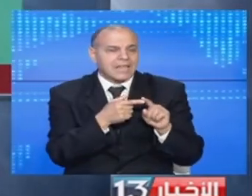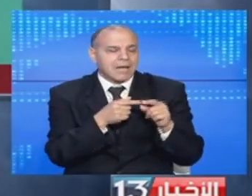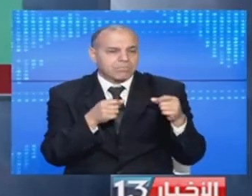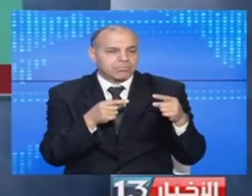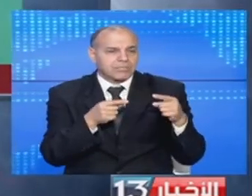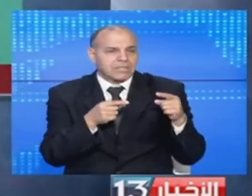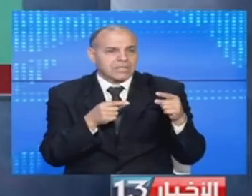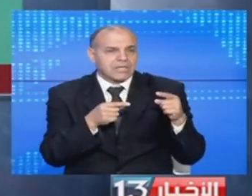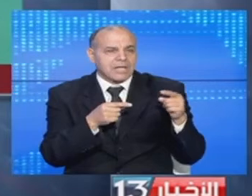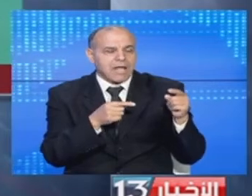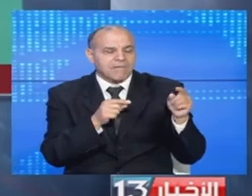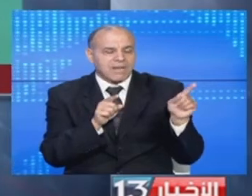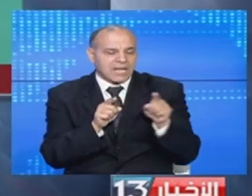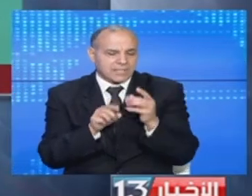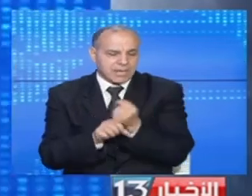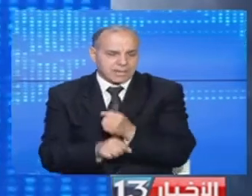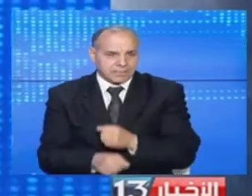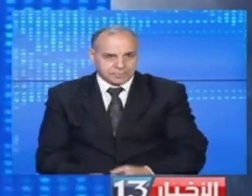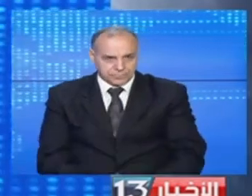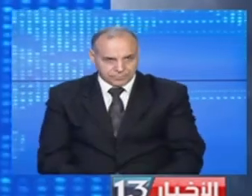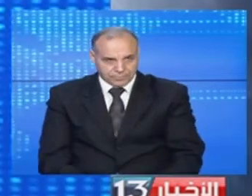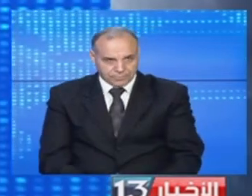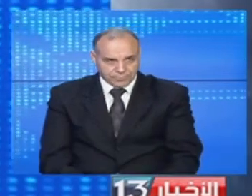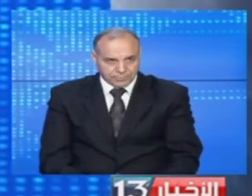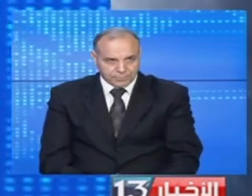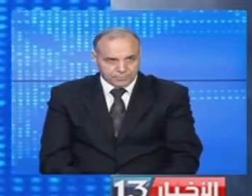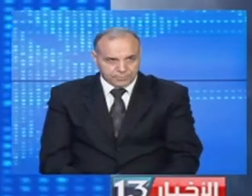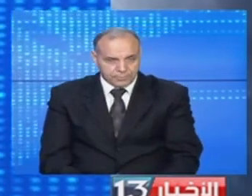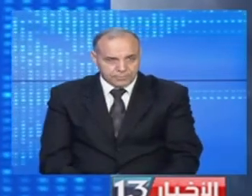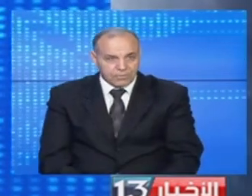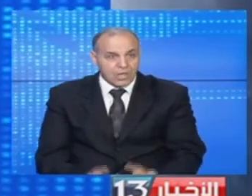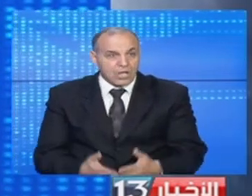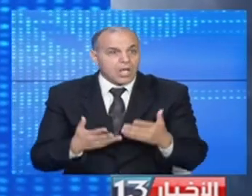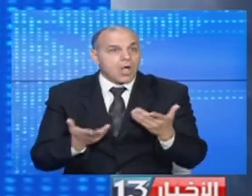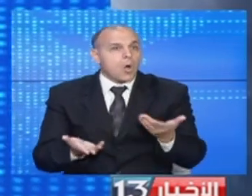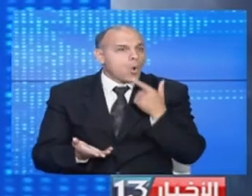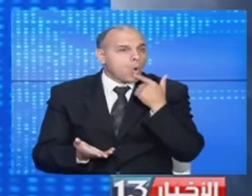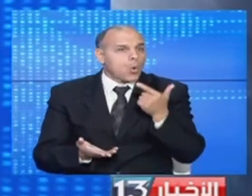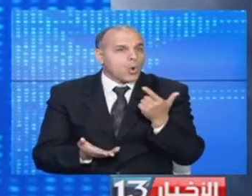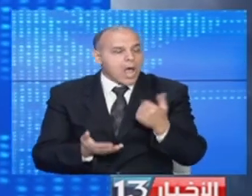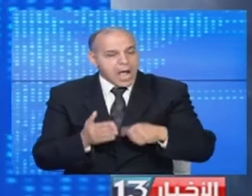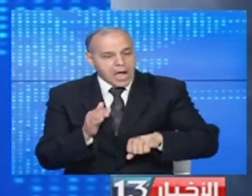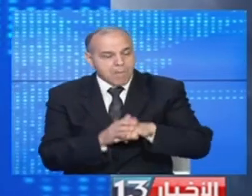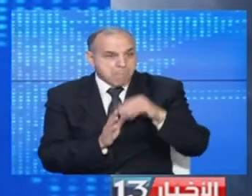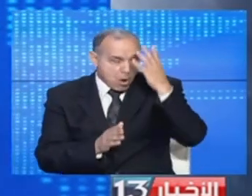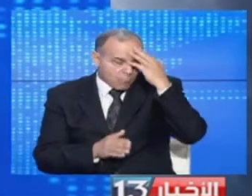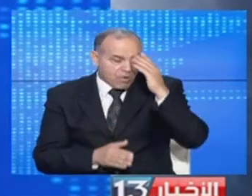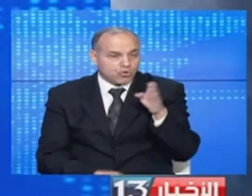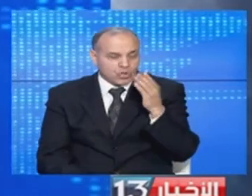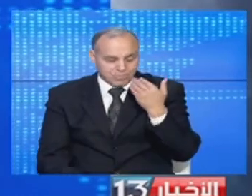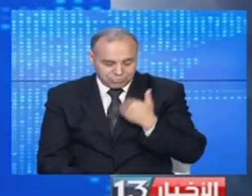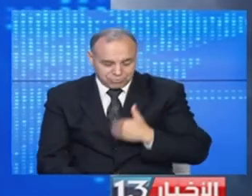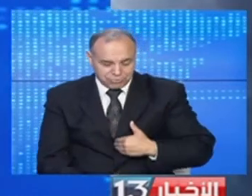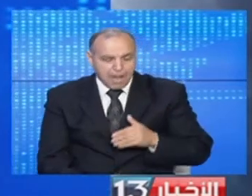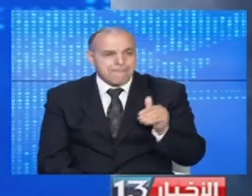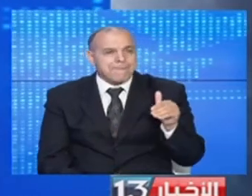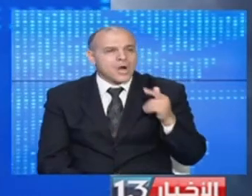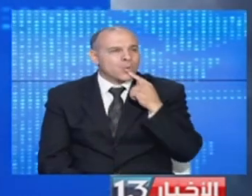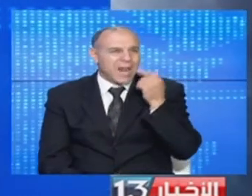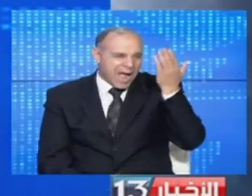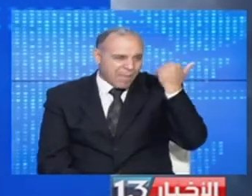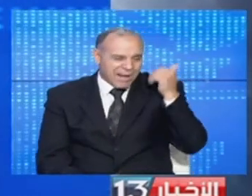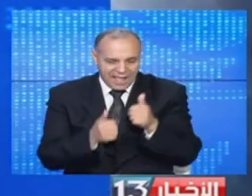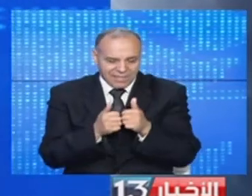مواجهة الذهب خضع أسطورة وكرة القدم الأرجنتينية دياغو أرماندو